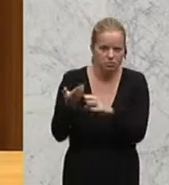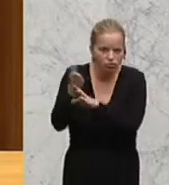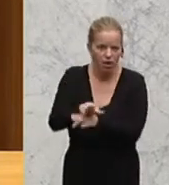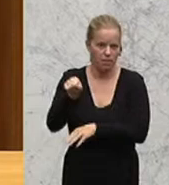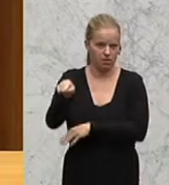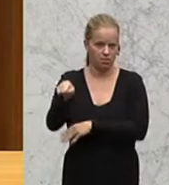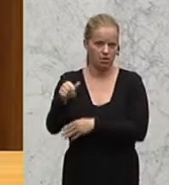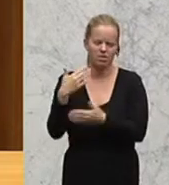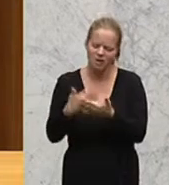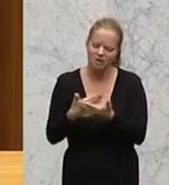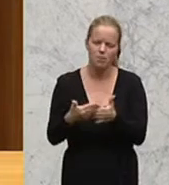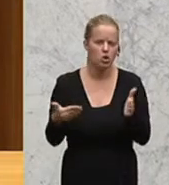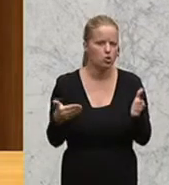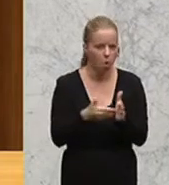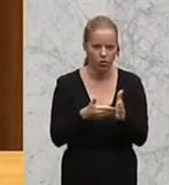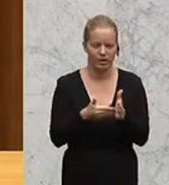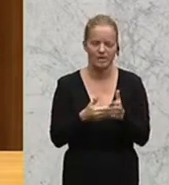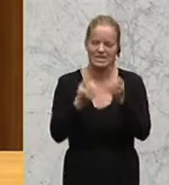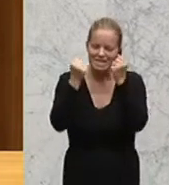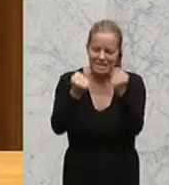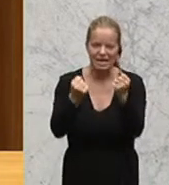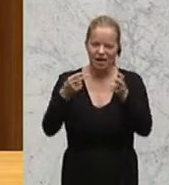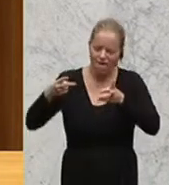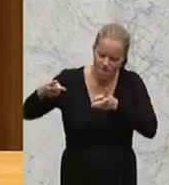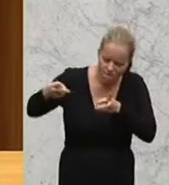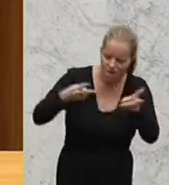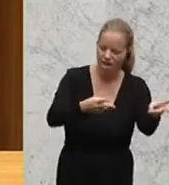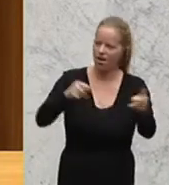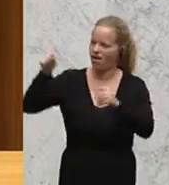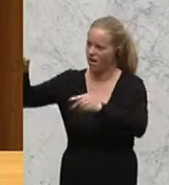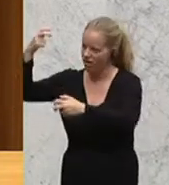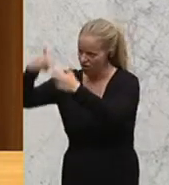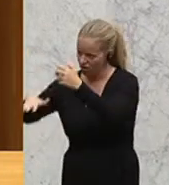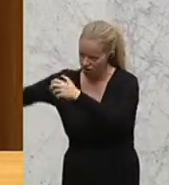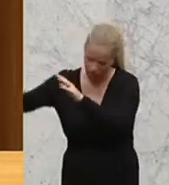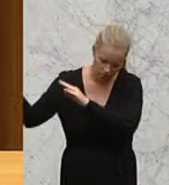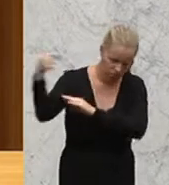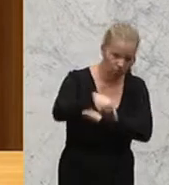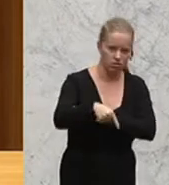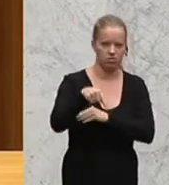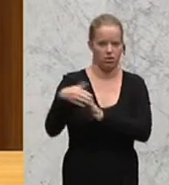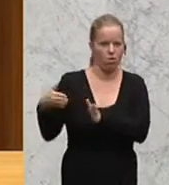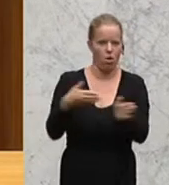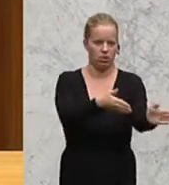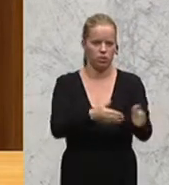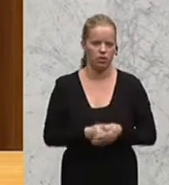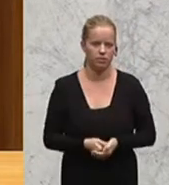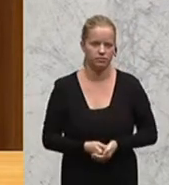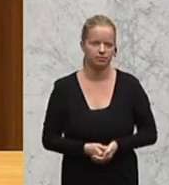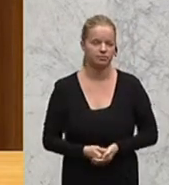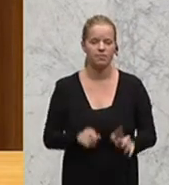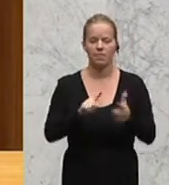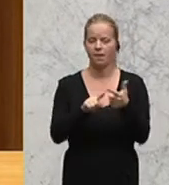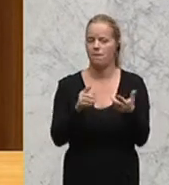es notwendig, dass wir für diese sicheren Korridore sorgen. Ein weiteres Problem, das es zu lösen gilt,